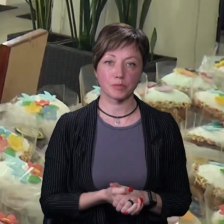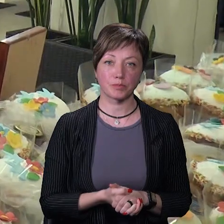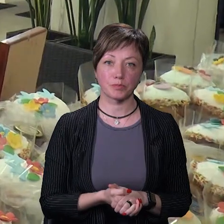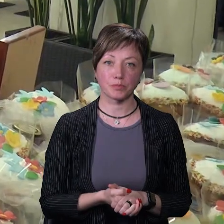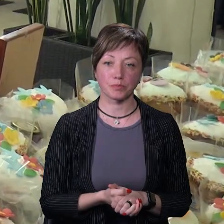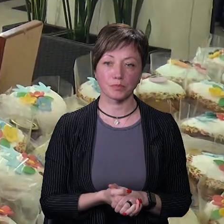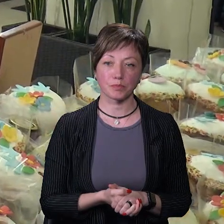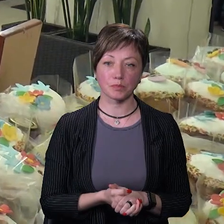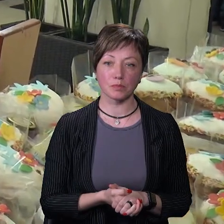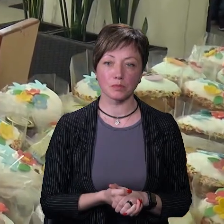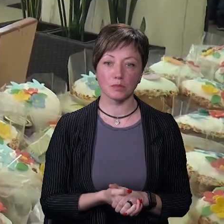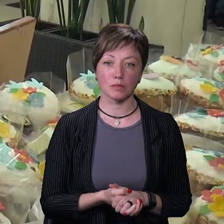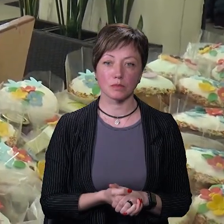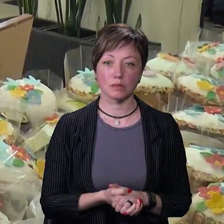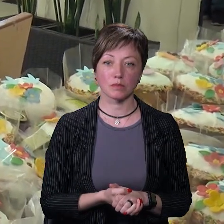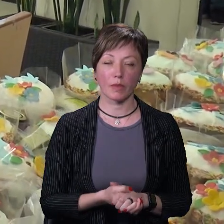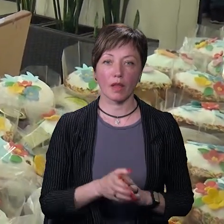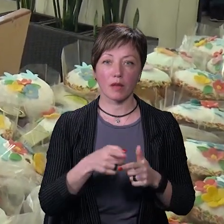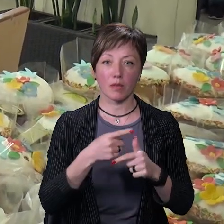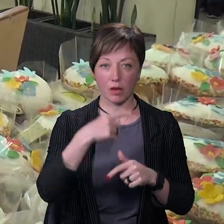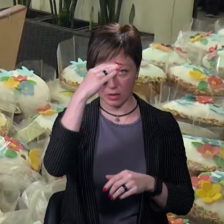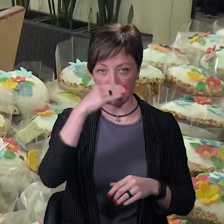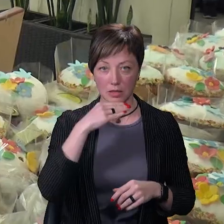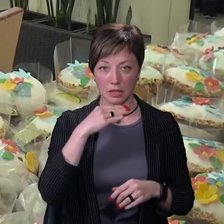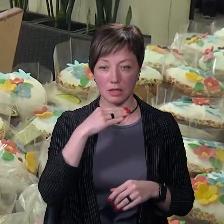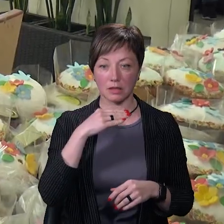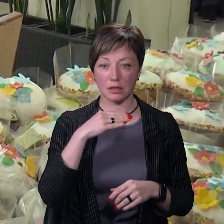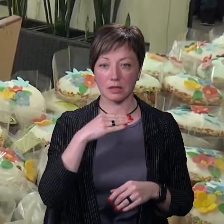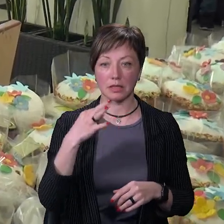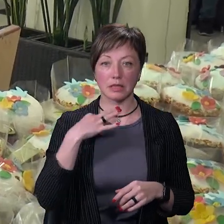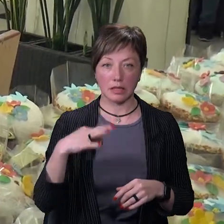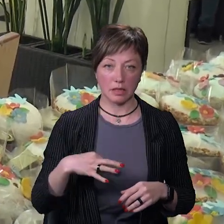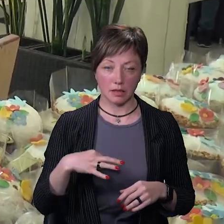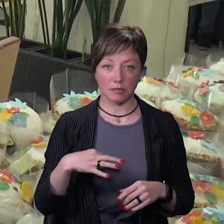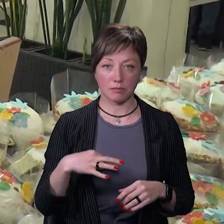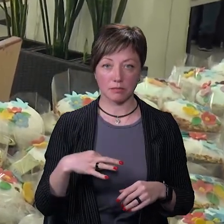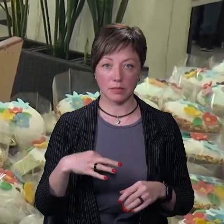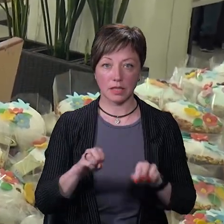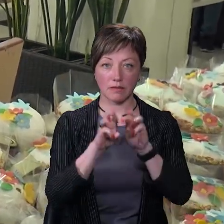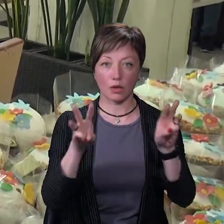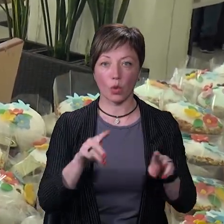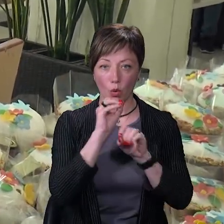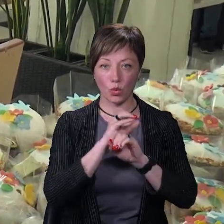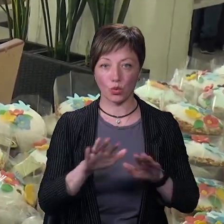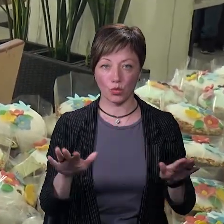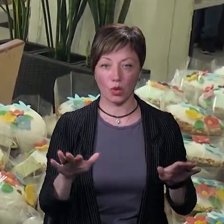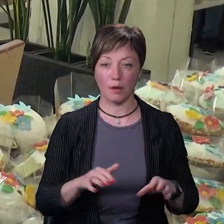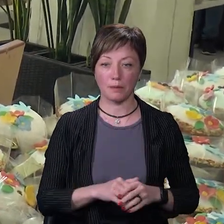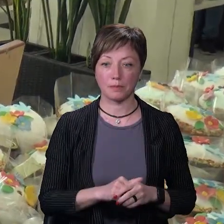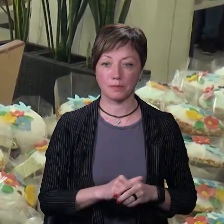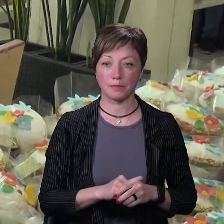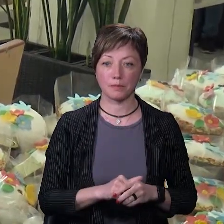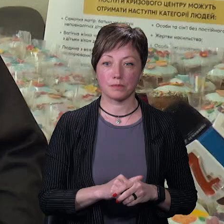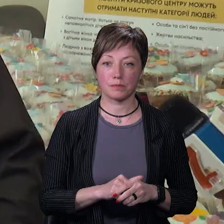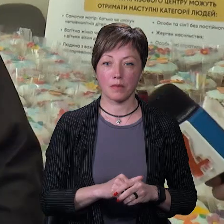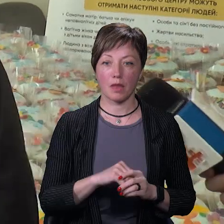Ім'ям, отцям, і сина, і святого Духа.